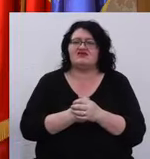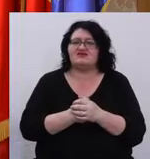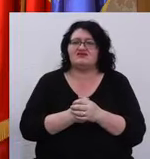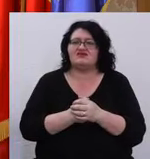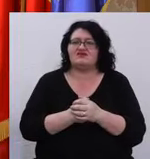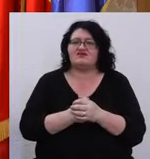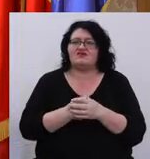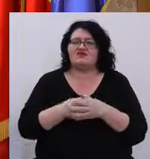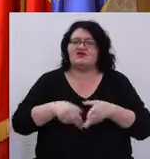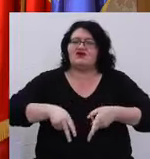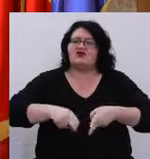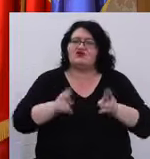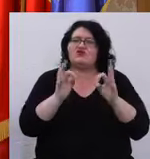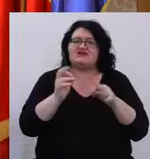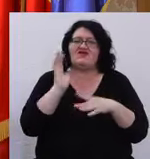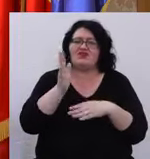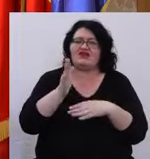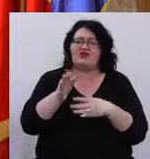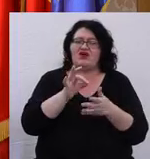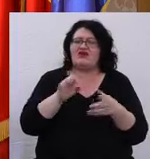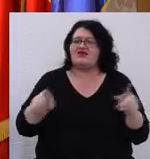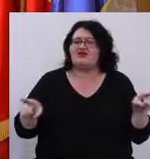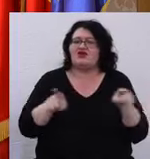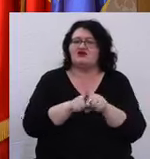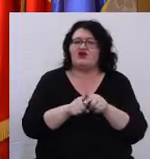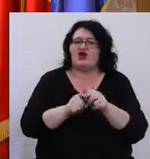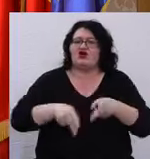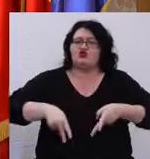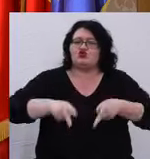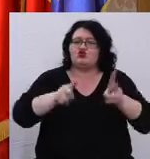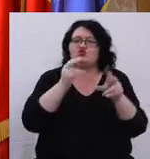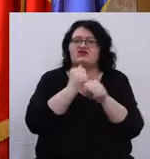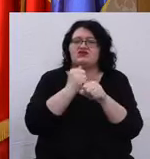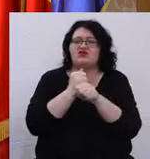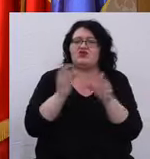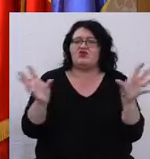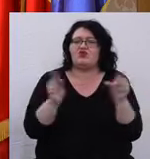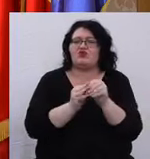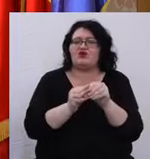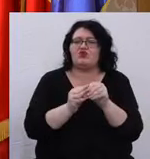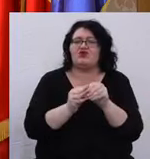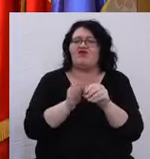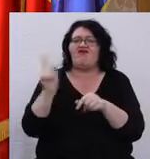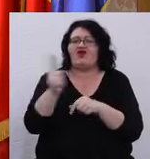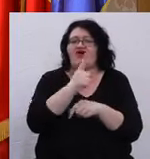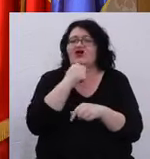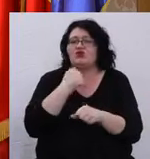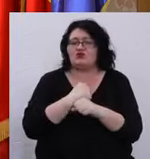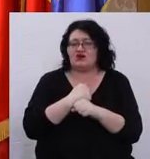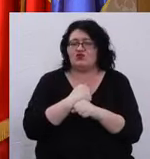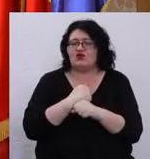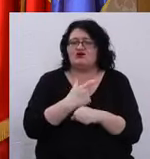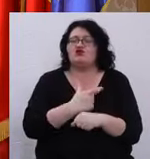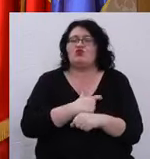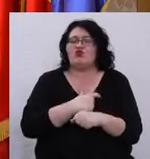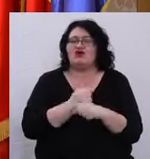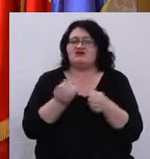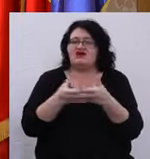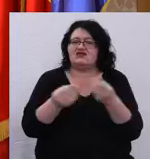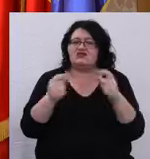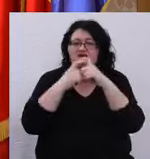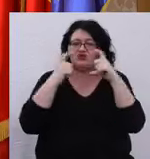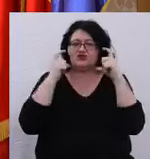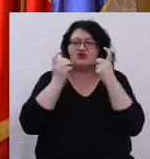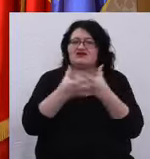Haideți să mergem mai departe pe acest drum, să lucrăm împreună fiecare acolo unde poate, să respectăm măsurile